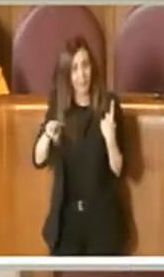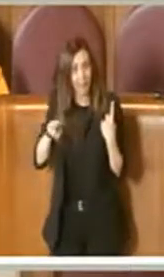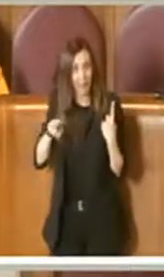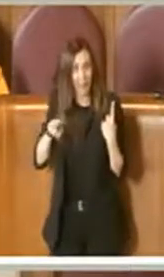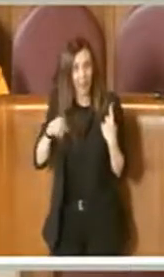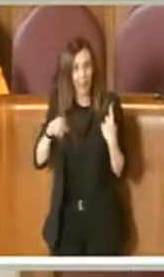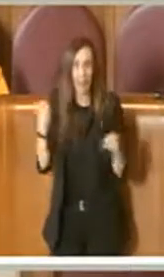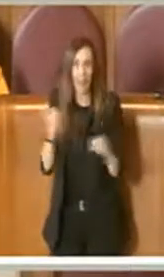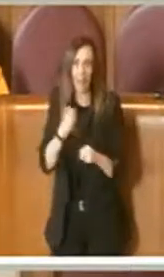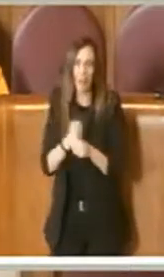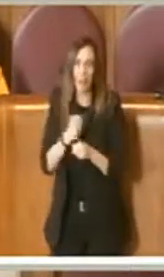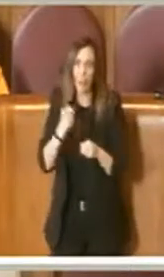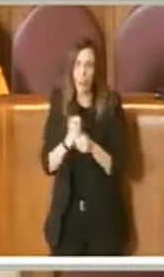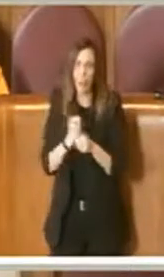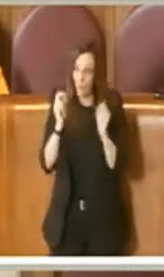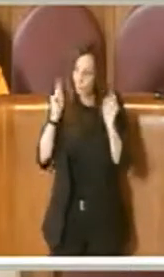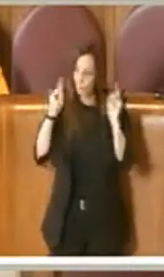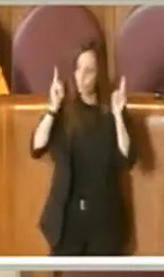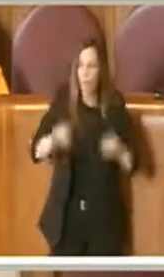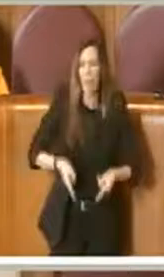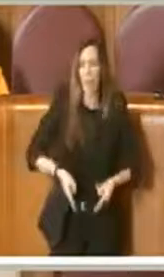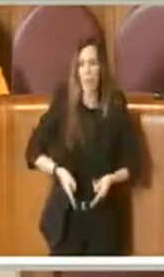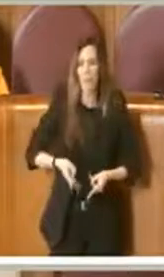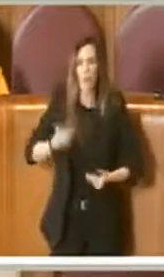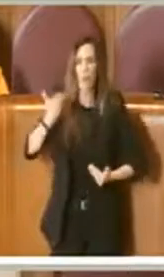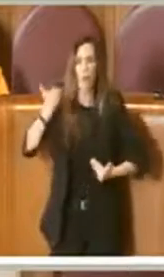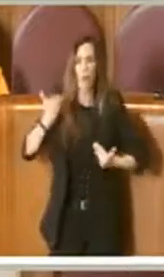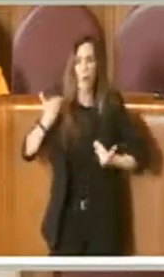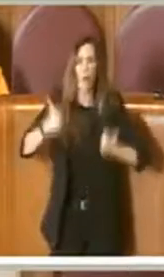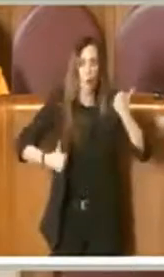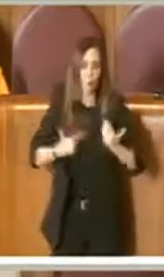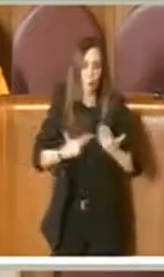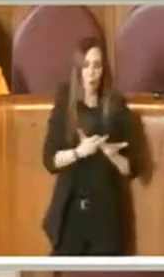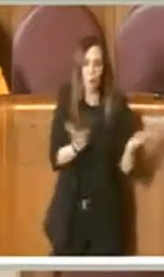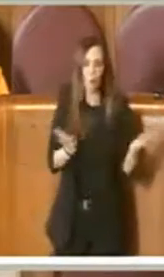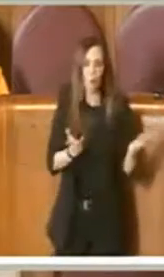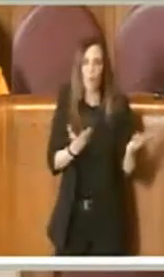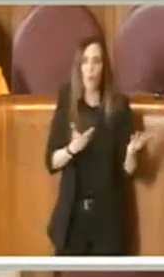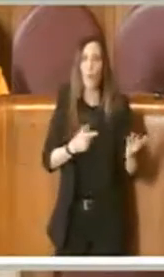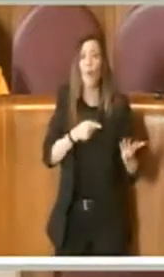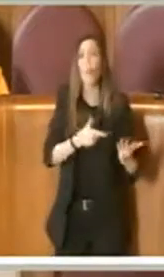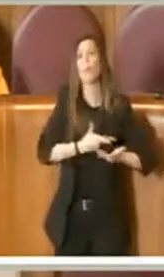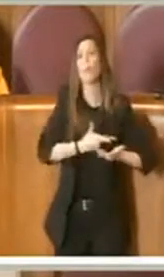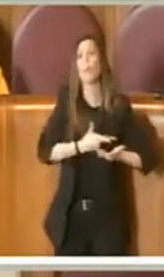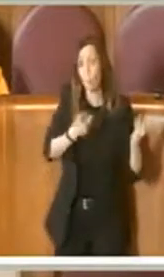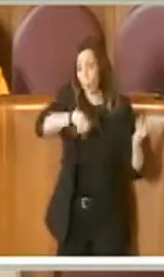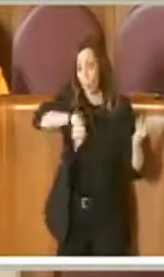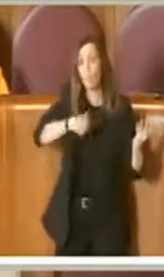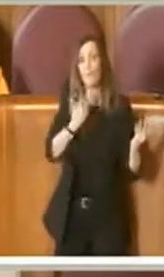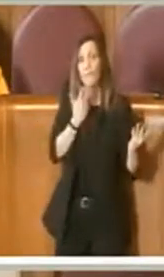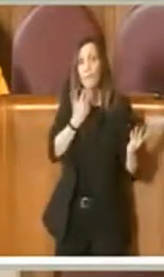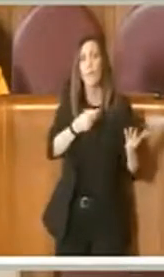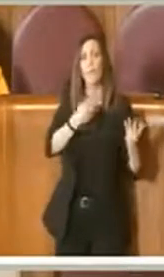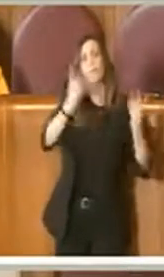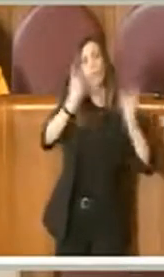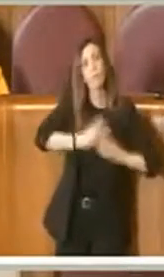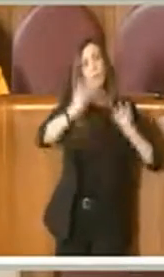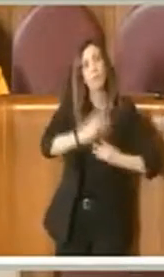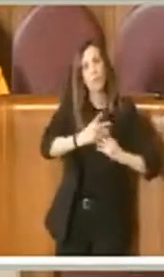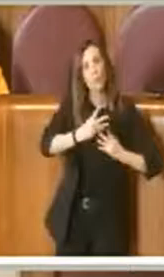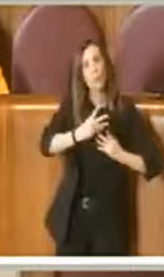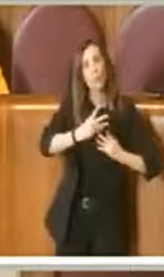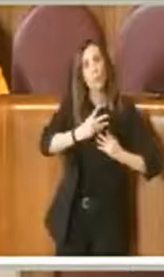peggiore del pubblico. Noi vogliamo un pubblico che funzioni, non vogliamo quel pubblico degli anni passati,